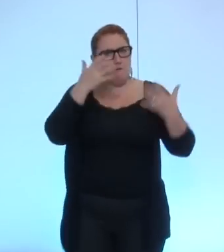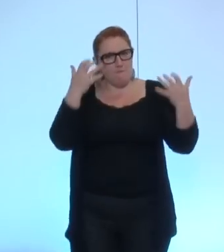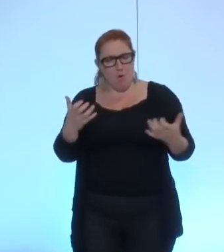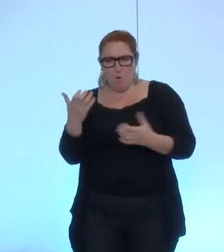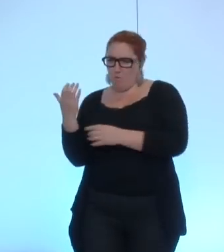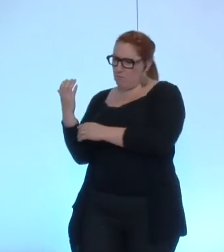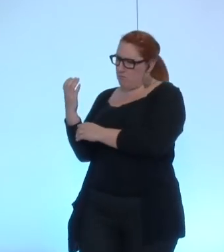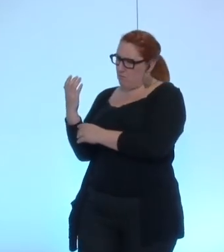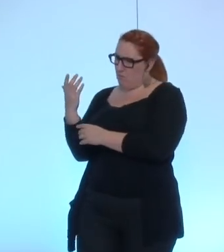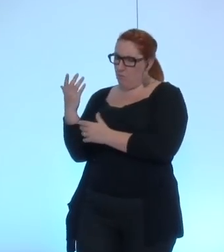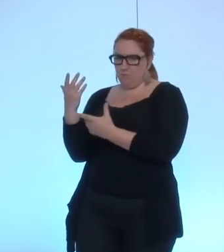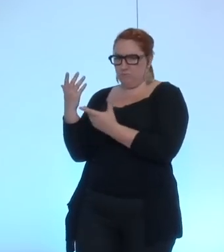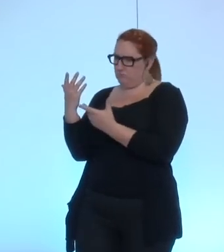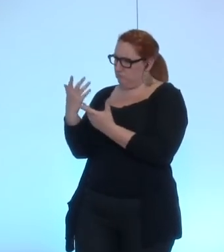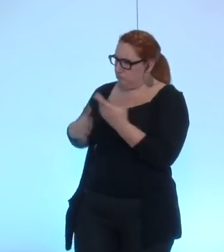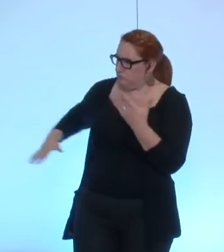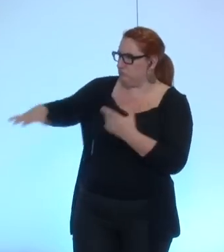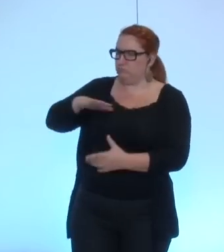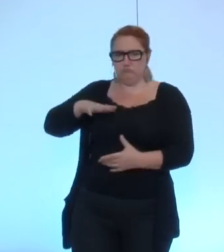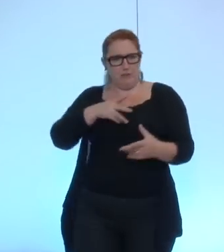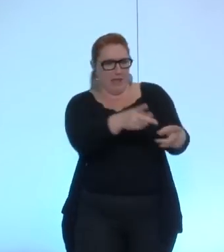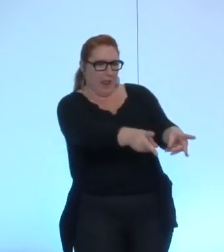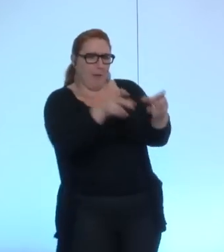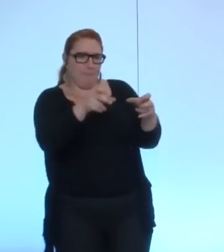rien d'autre dans ces régions du monde de notre part